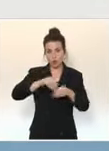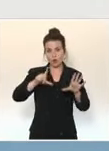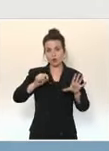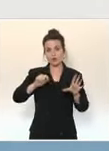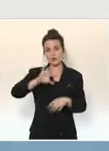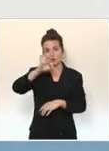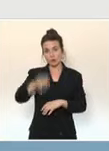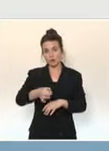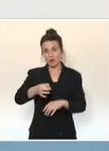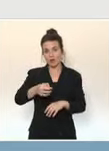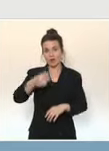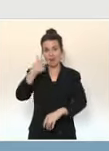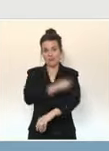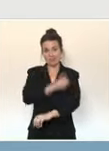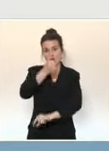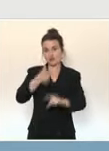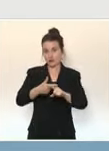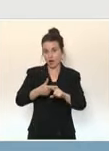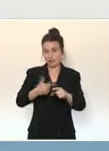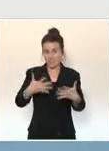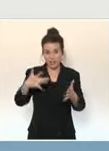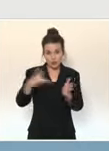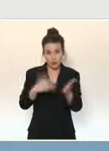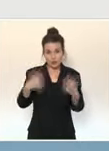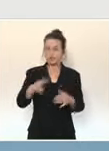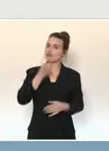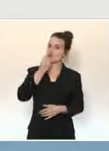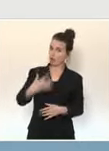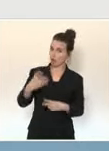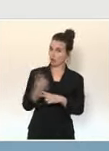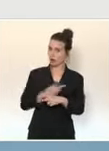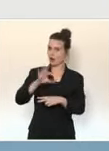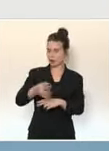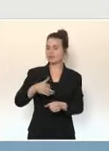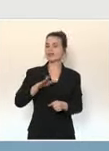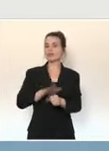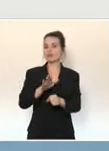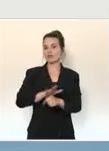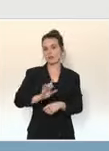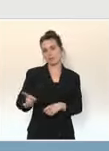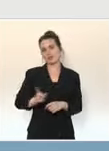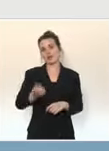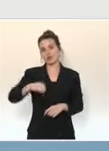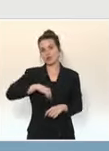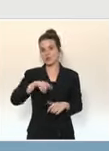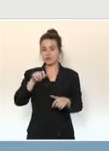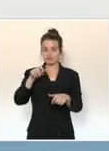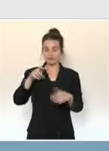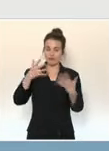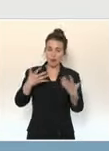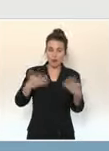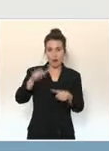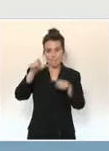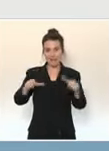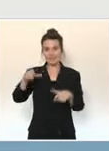de vaccin. C'est bien, mais ça ne suffit pas. Nous voulons protéger un maximum de personnes âgées, surtout celles qui sont trop